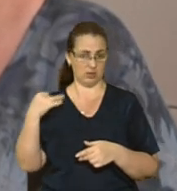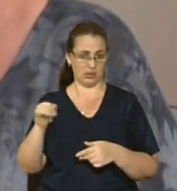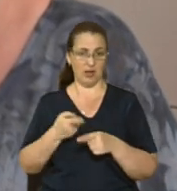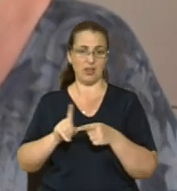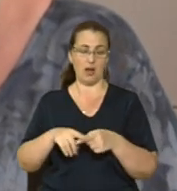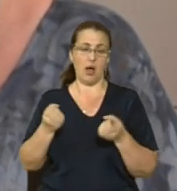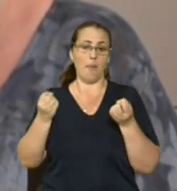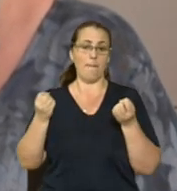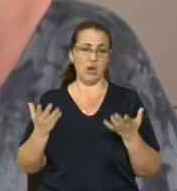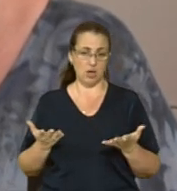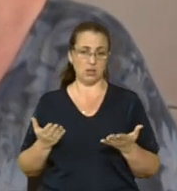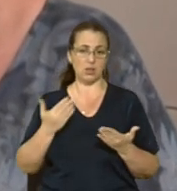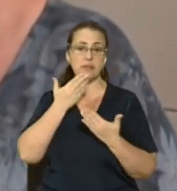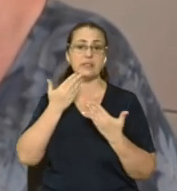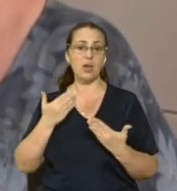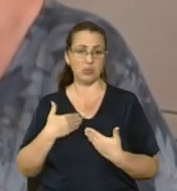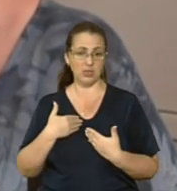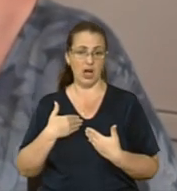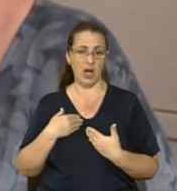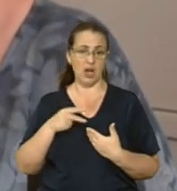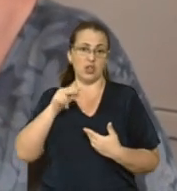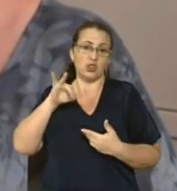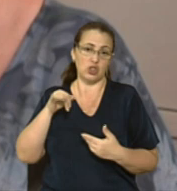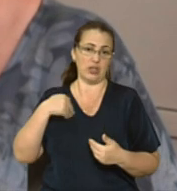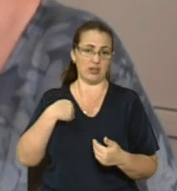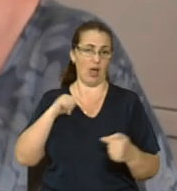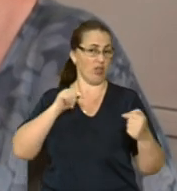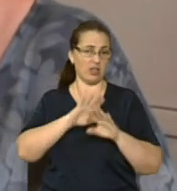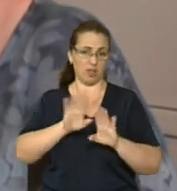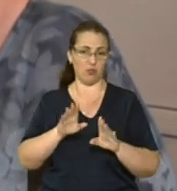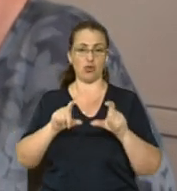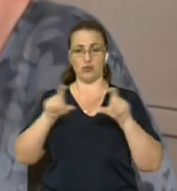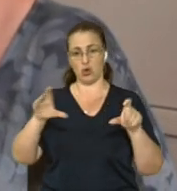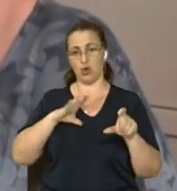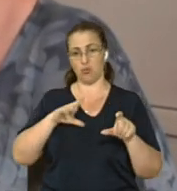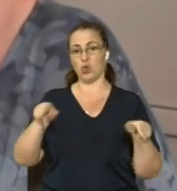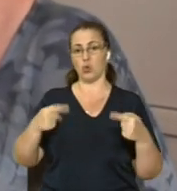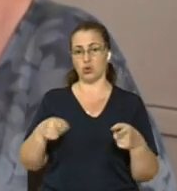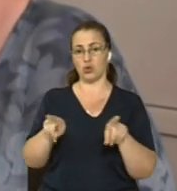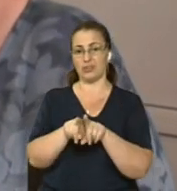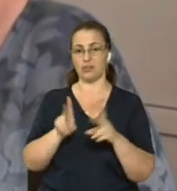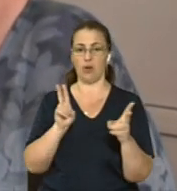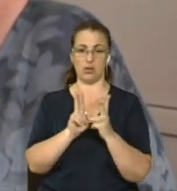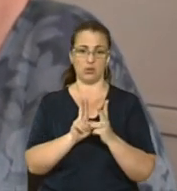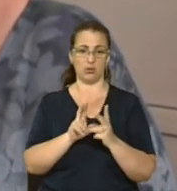яка просто запитала мене про те, чи я не заперечую, що в нашій школі була організована така зустріч.